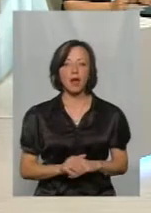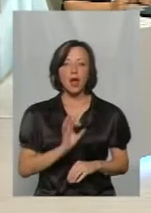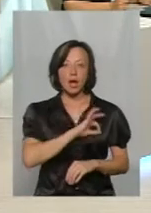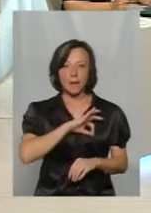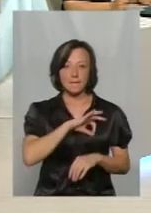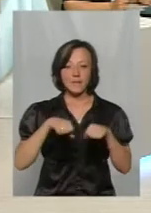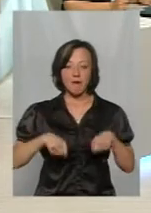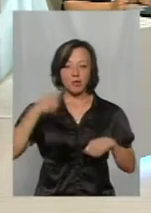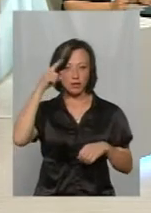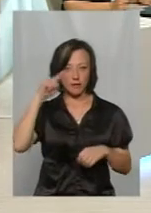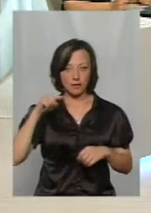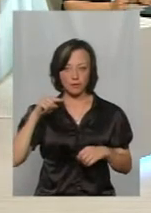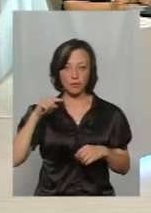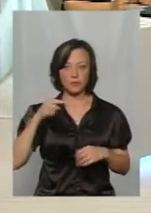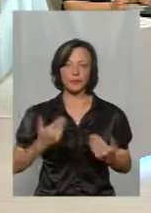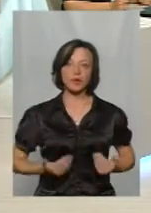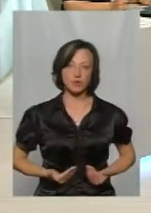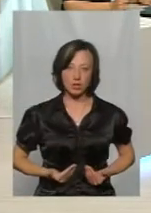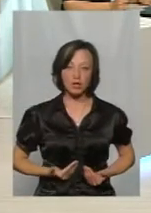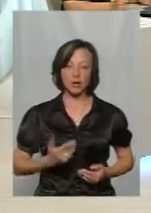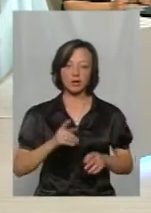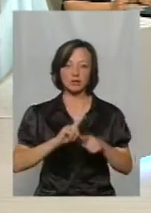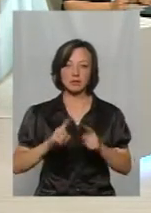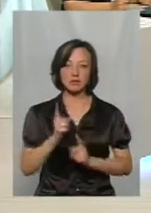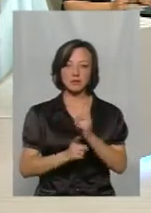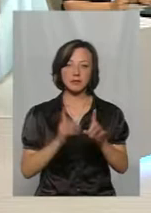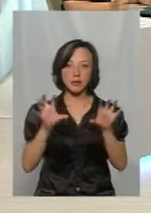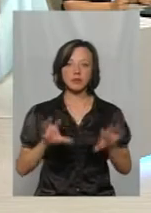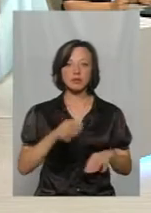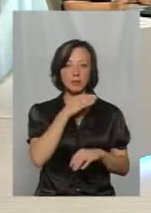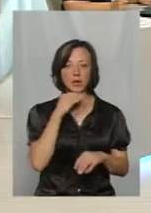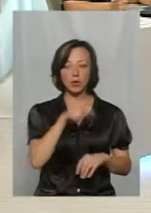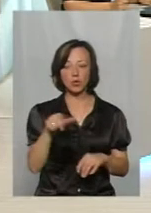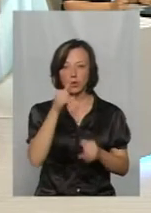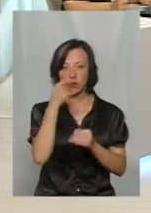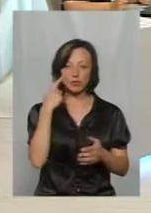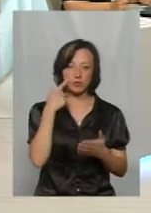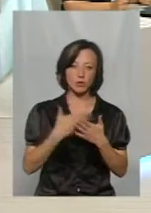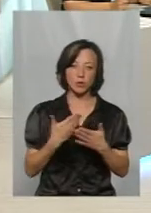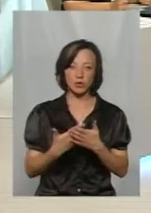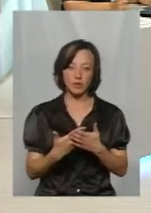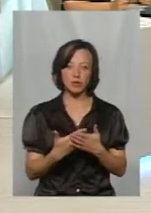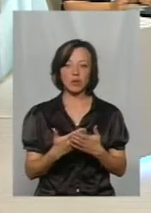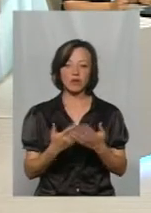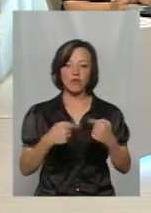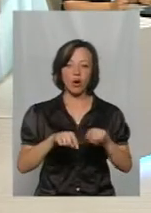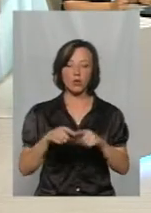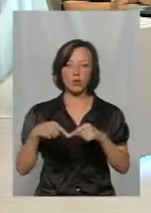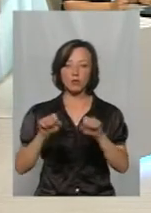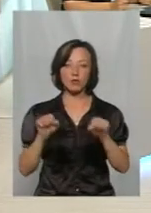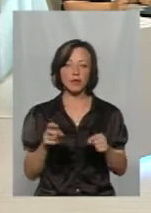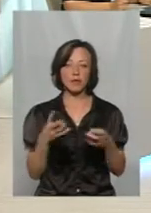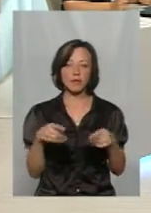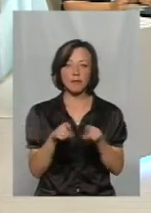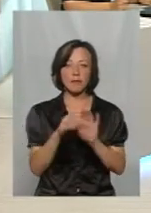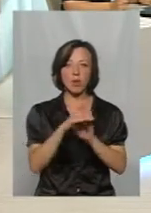Правознавство. Життя дуже стрімке, змін законодавства багато, люди не можуть зорієнтуватися. нас на факультеті вони можуть, тому що не